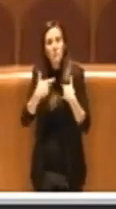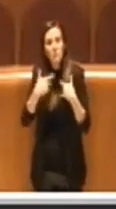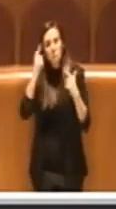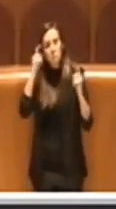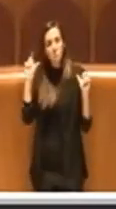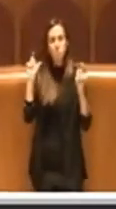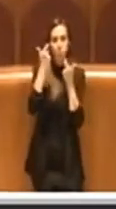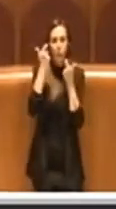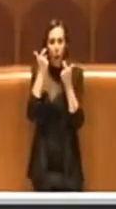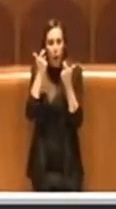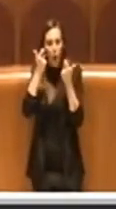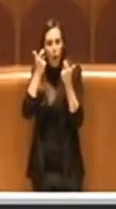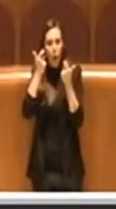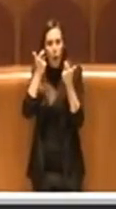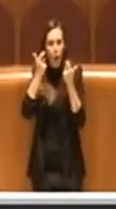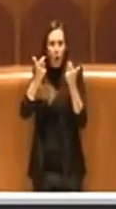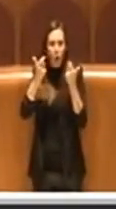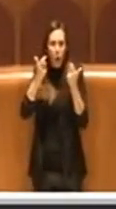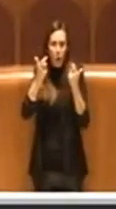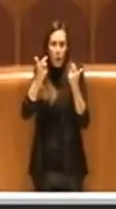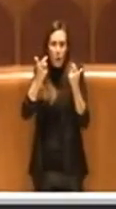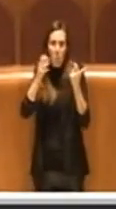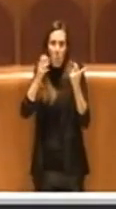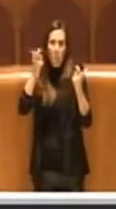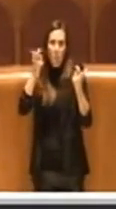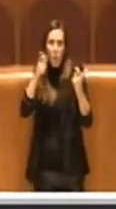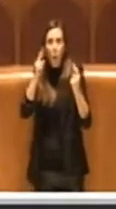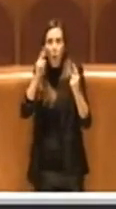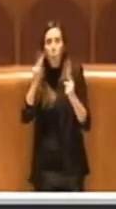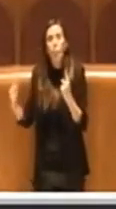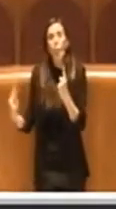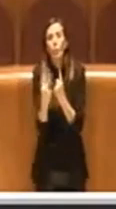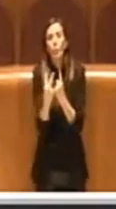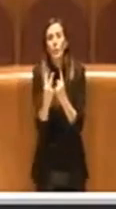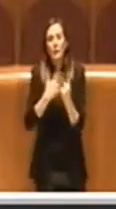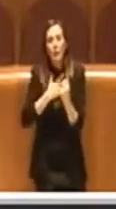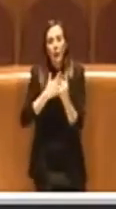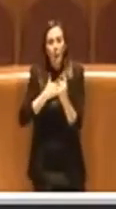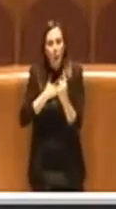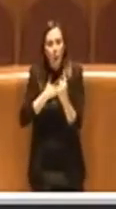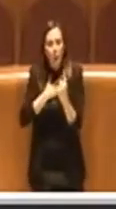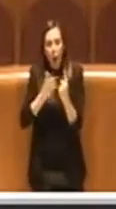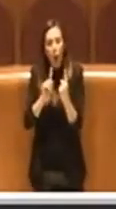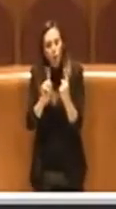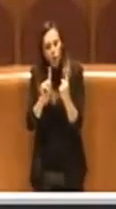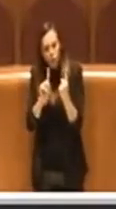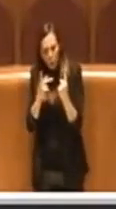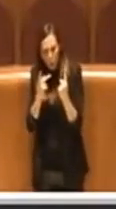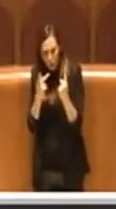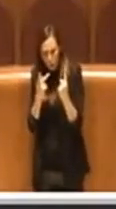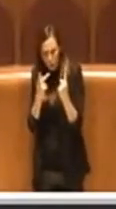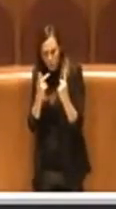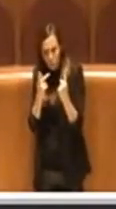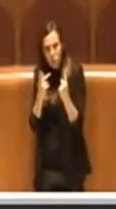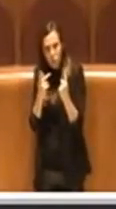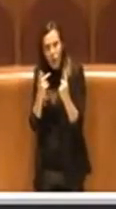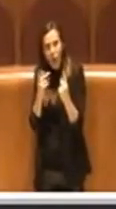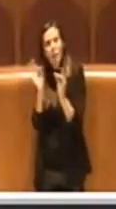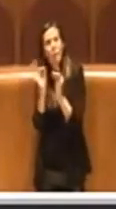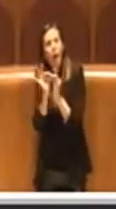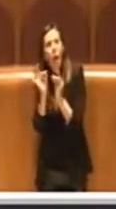appunto a mio modo di vedere non mi riconosco nel parire di quegli uffici che dicono che